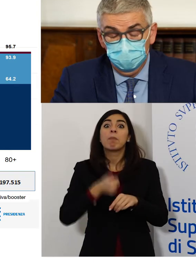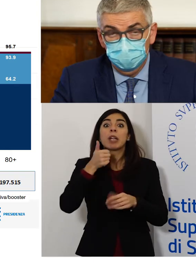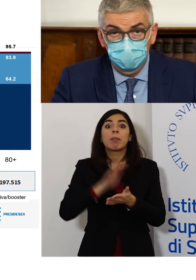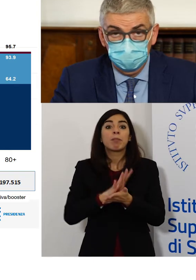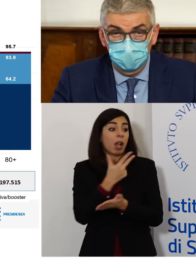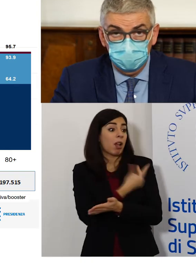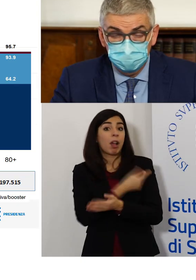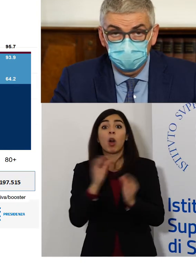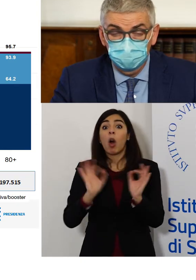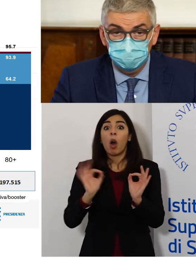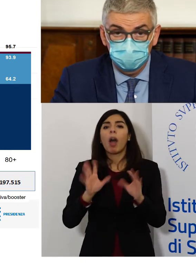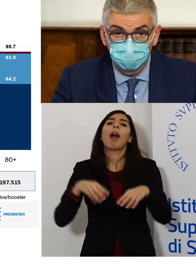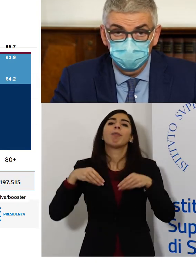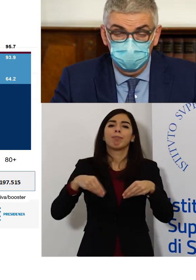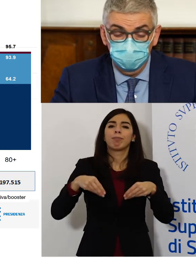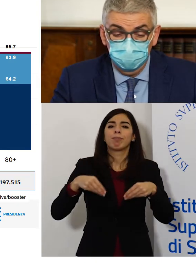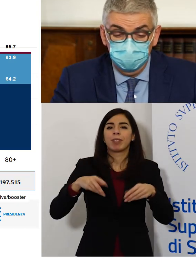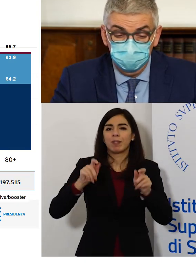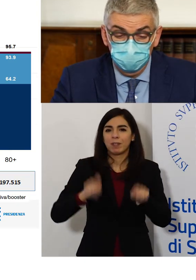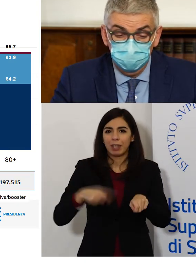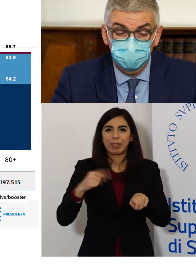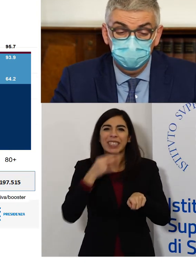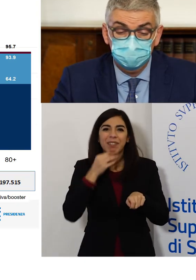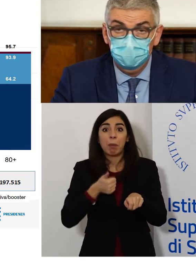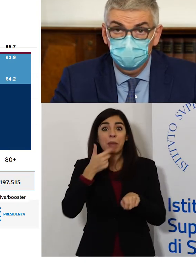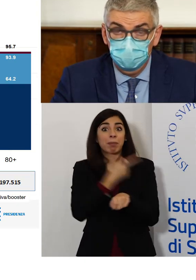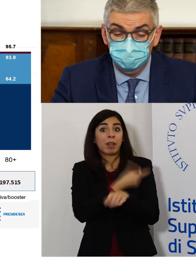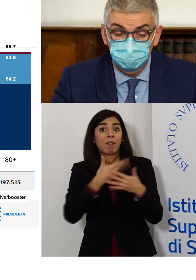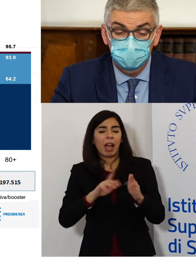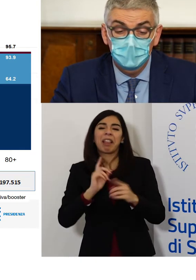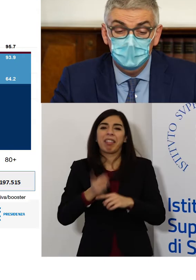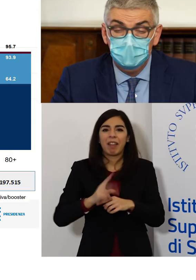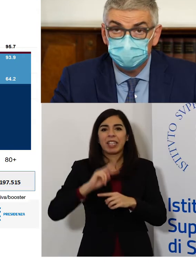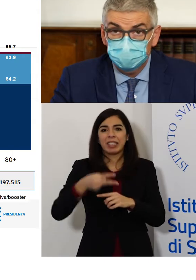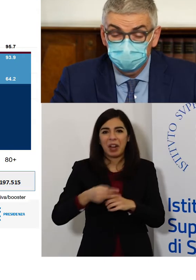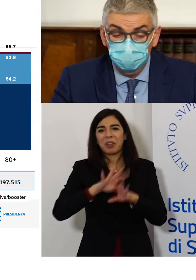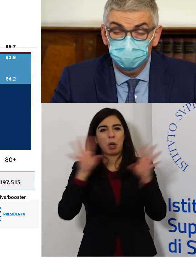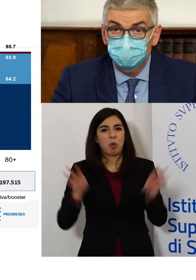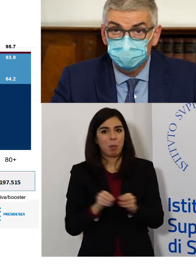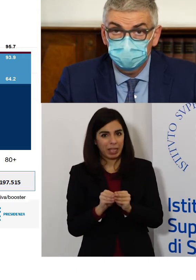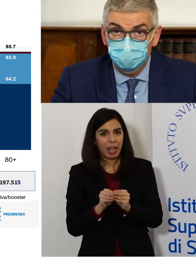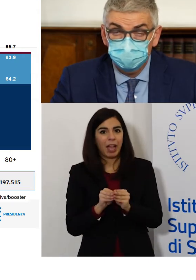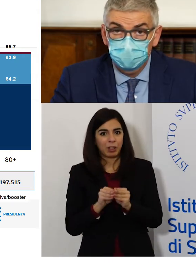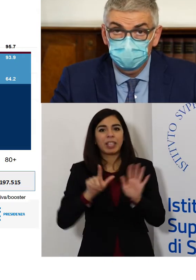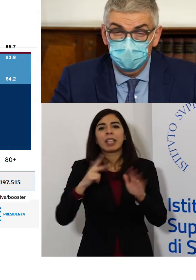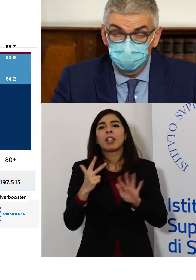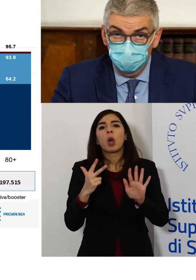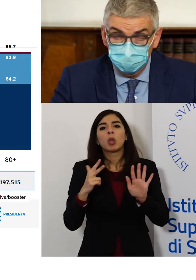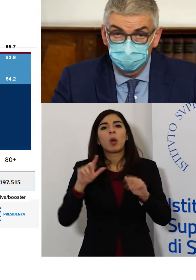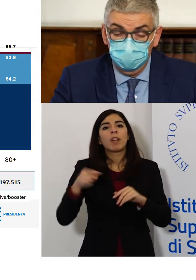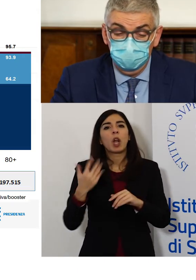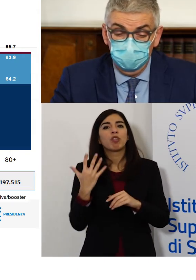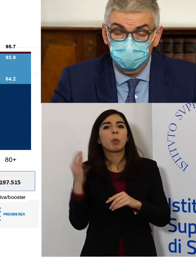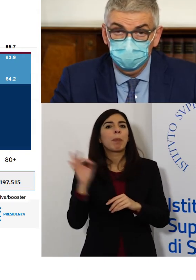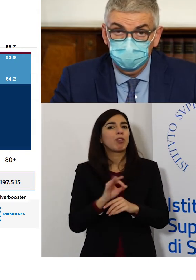vuol dire che è iniziato il ciclo e che verrà completato quanto prima, abbiamo raggiunto il 78,5% della